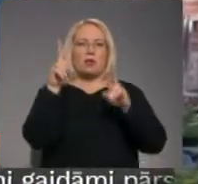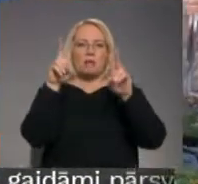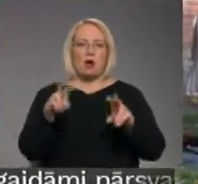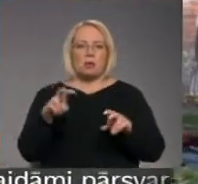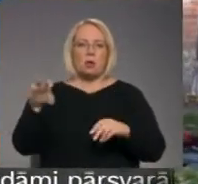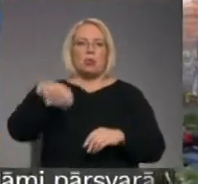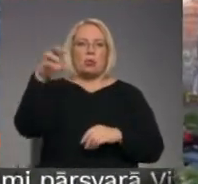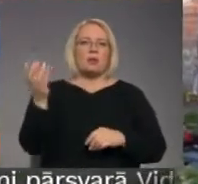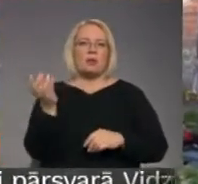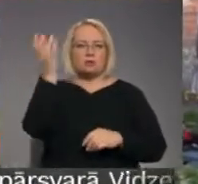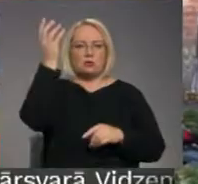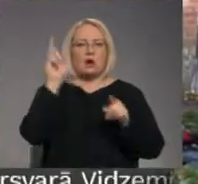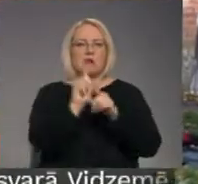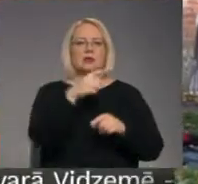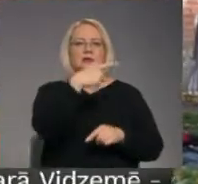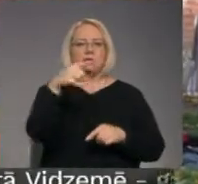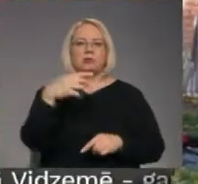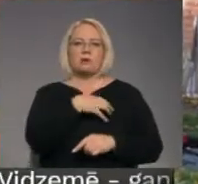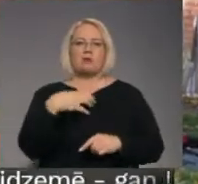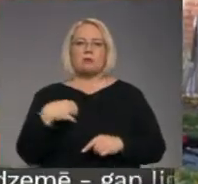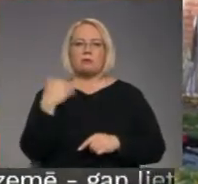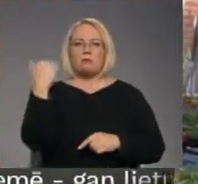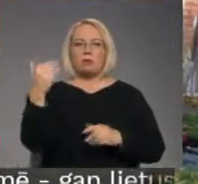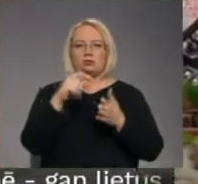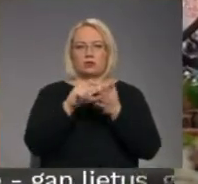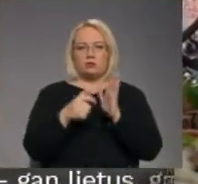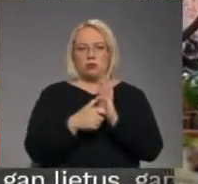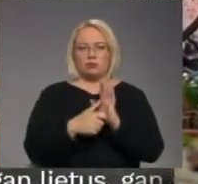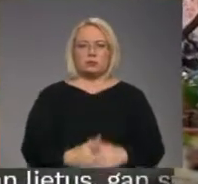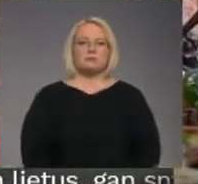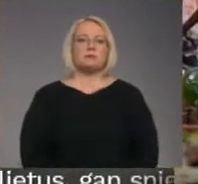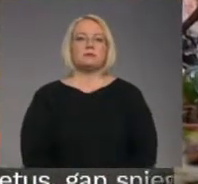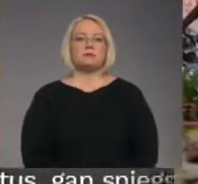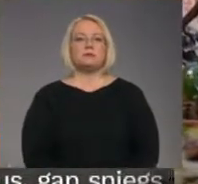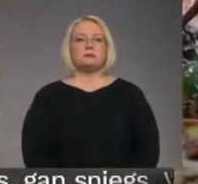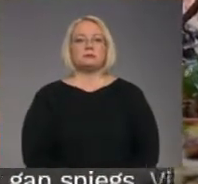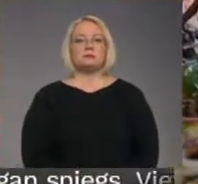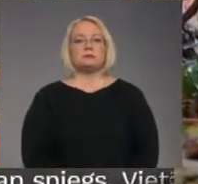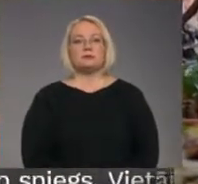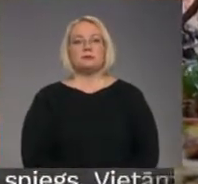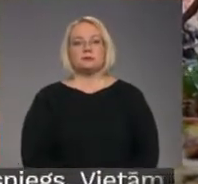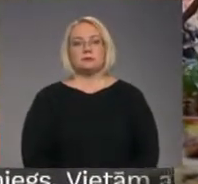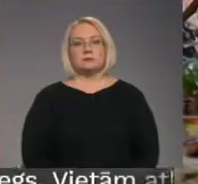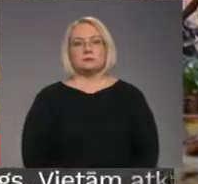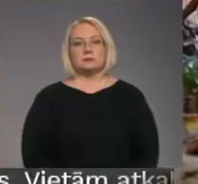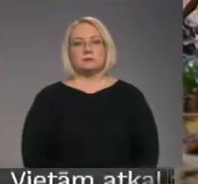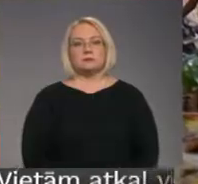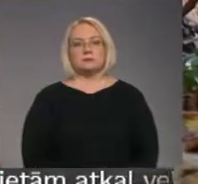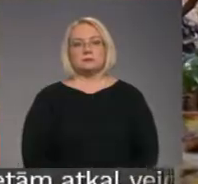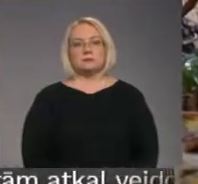detektora asamību arī citos pašvaldībai piedrošajos dzīvokļos. Sandra Leitāna, Andrs Pāns, Zemgals regionālā